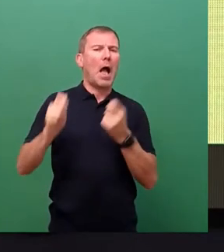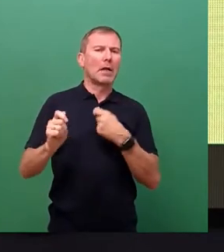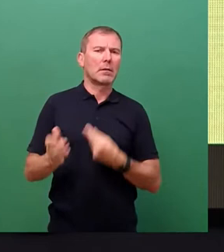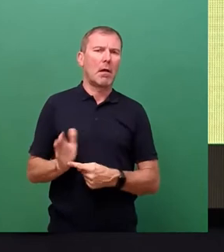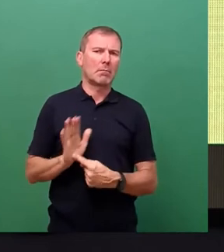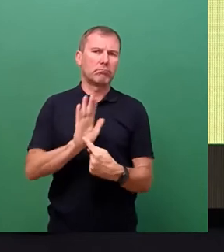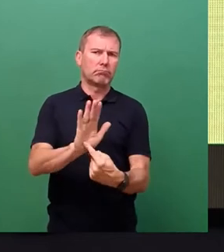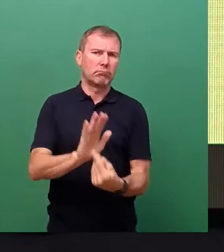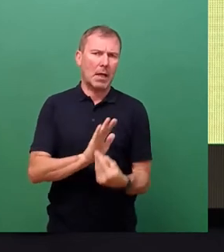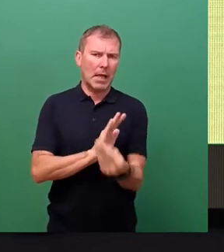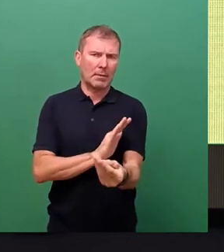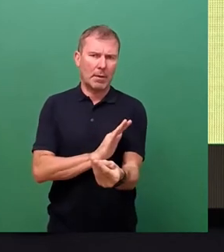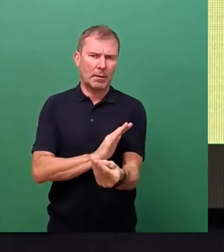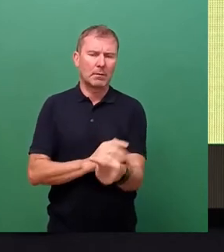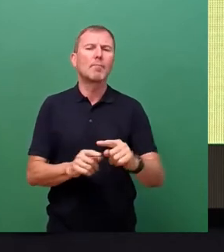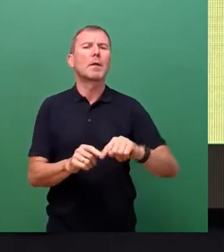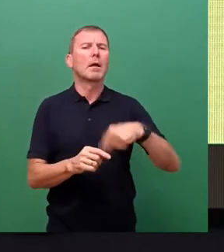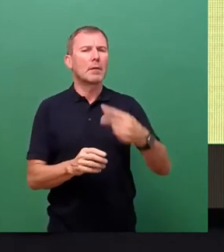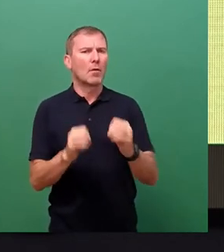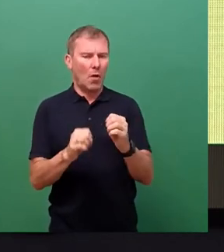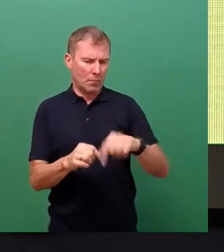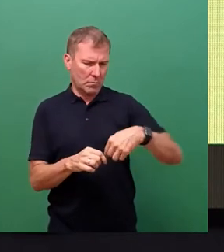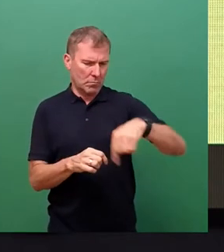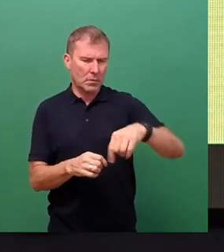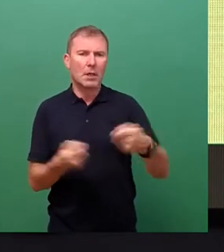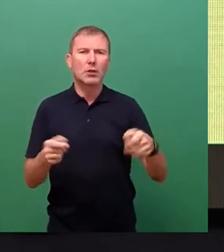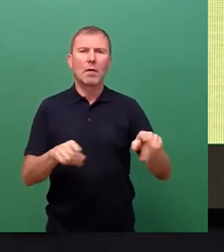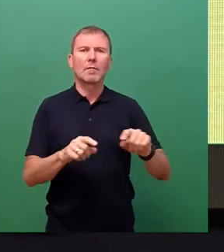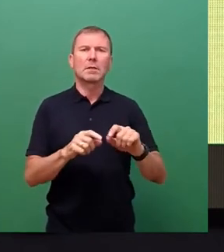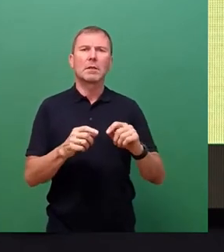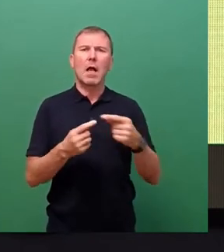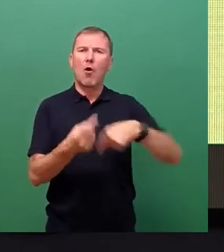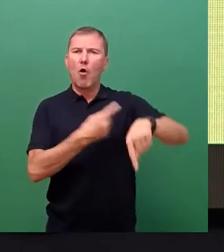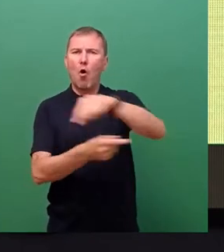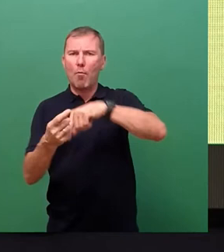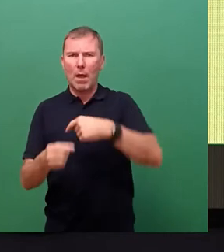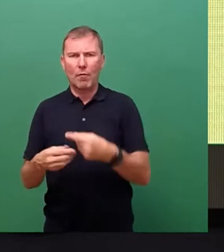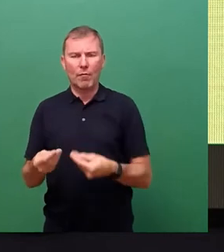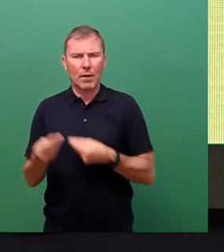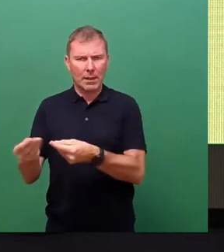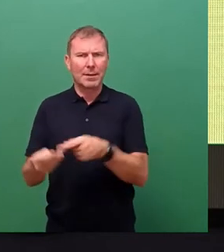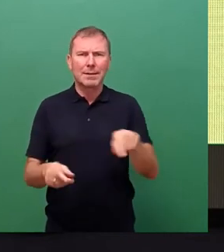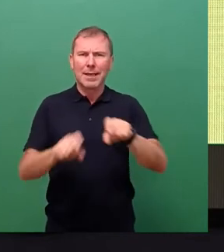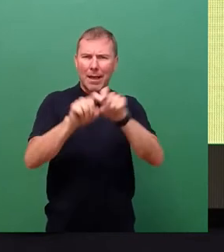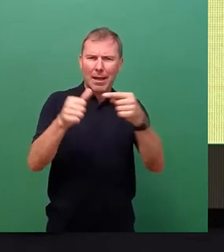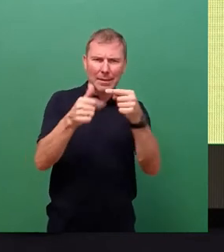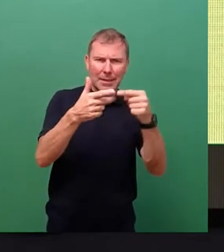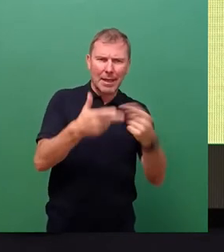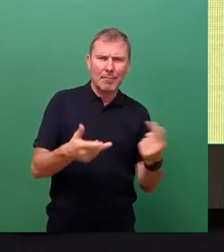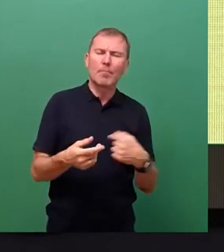der dann hoffentlich demnächst in den Geschäftskrank geht, bei dem wir diese gesamten Fragen, die ich eben angerissen habe,